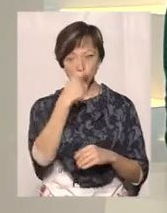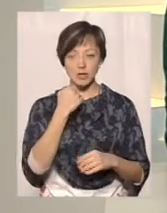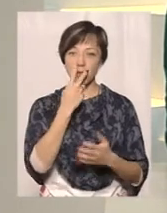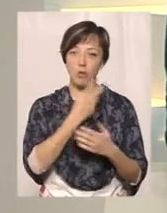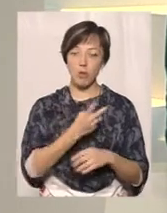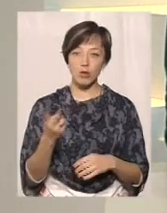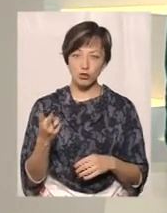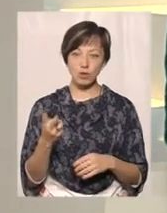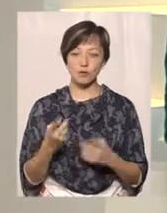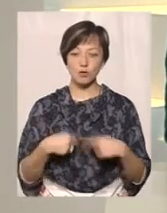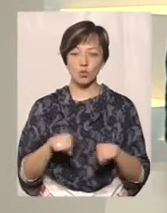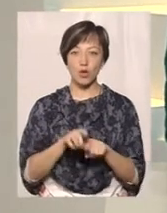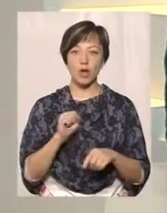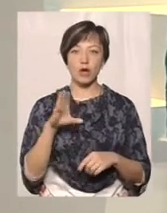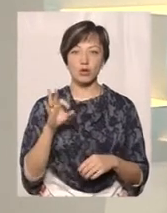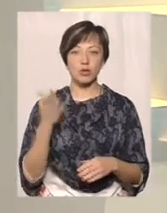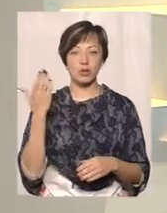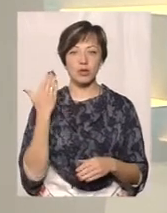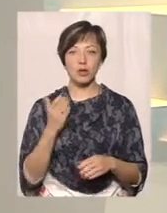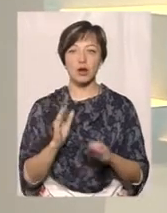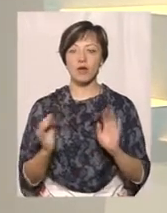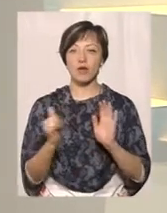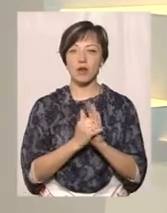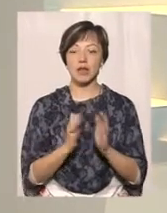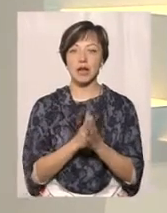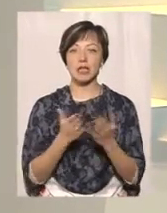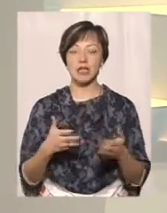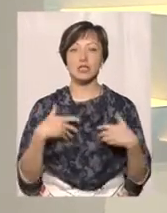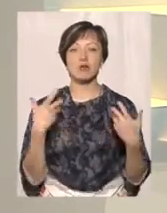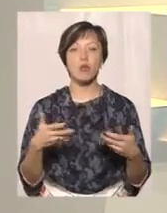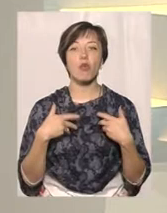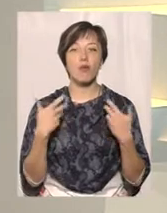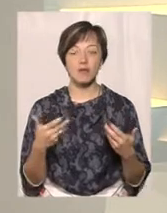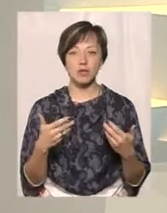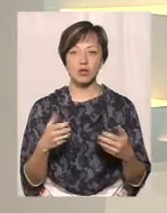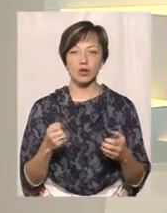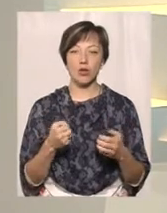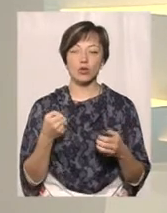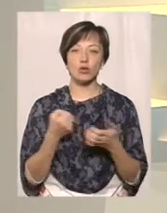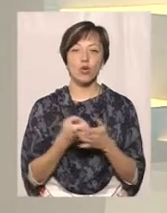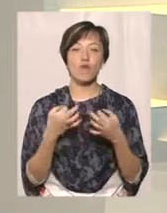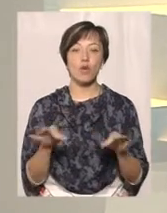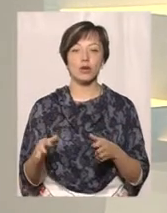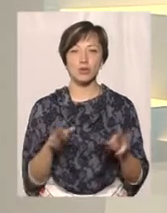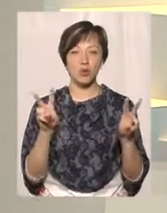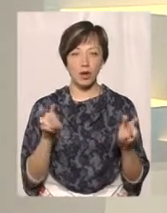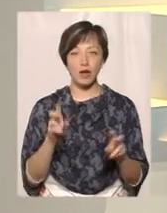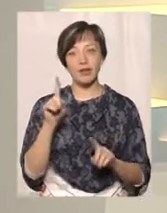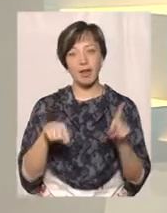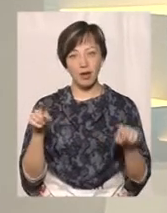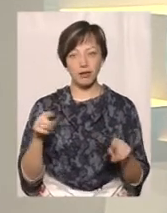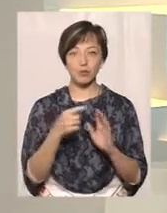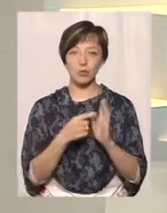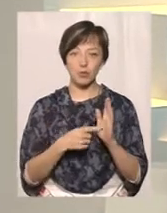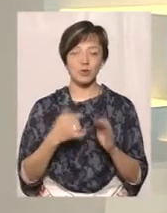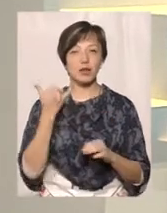побачене у зоні АТО свого часу вона виклала у книзі сповіді до волі дорога. Деякими зі спогадами поділилась вона